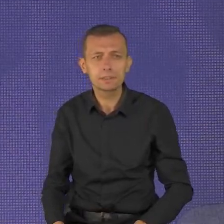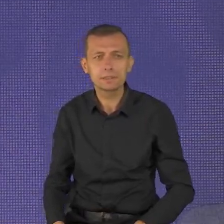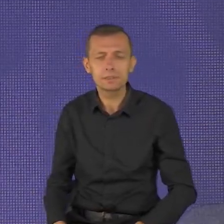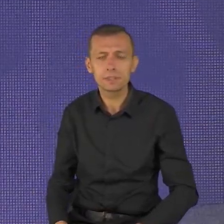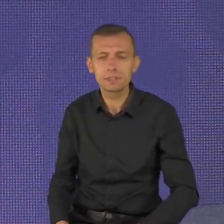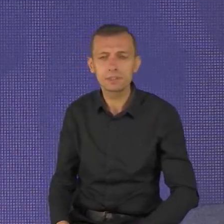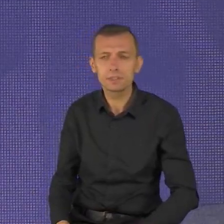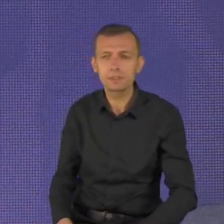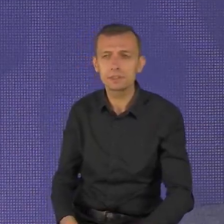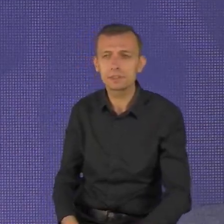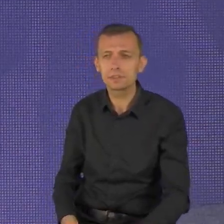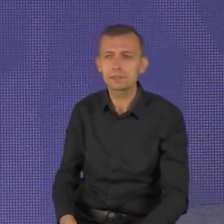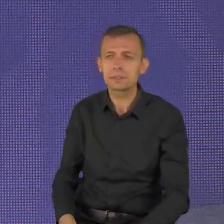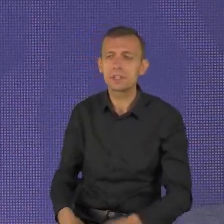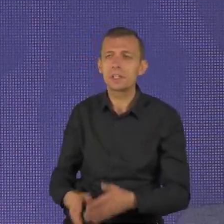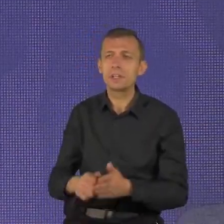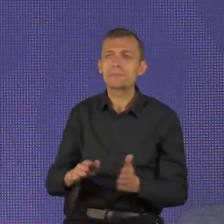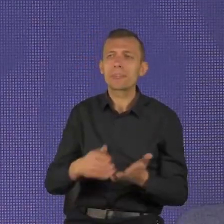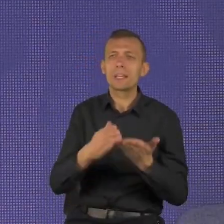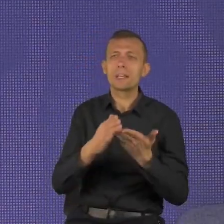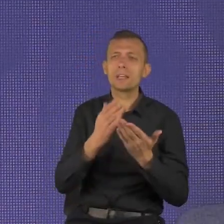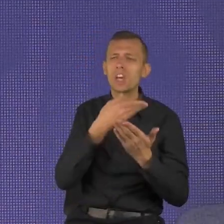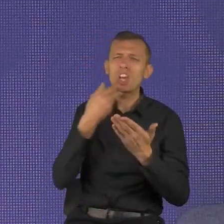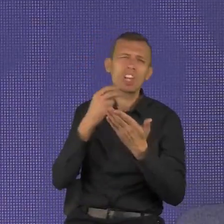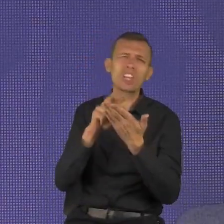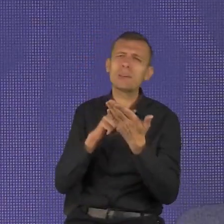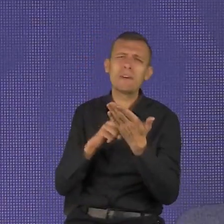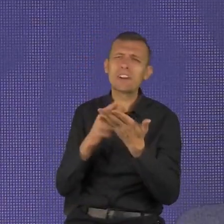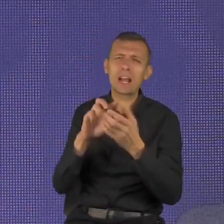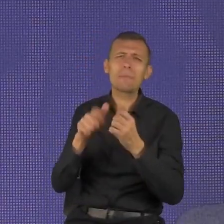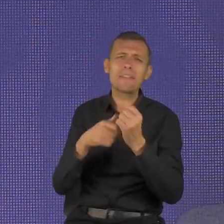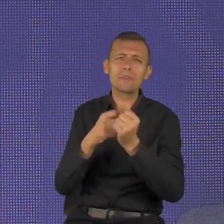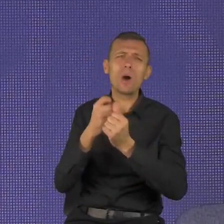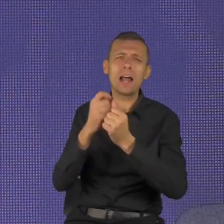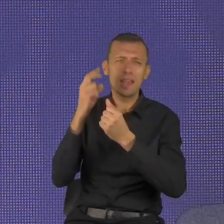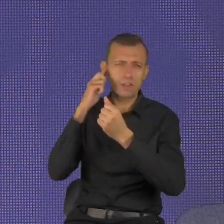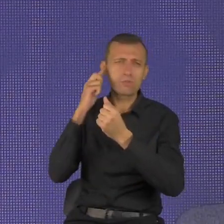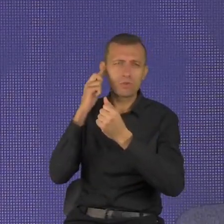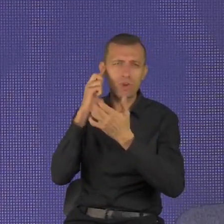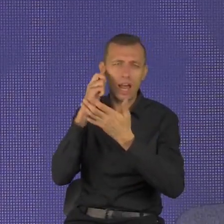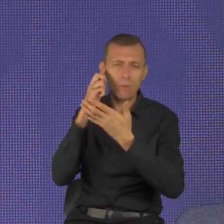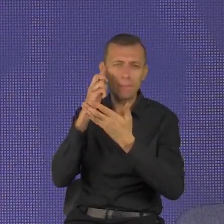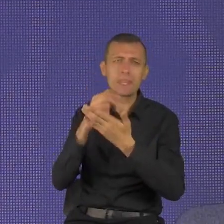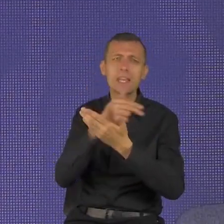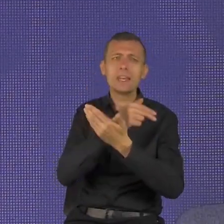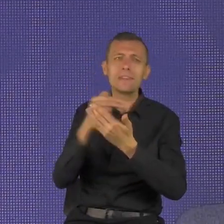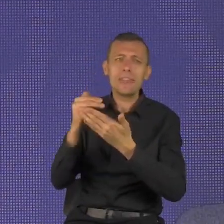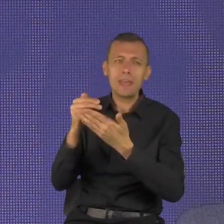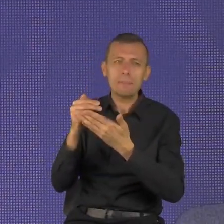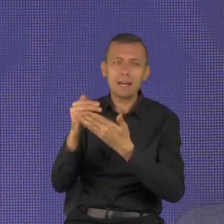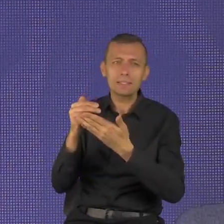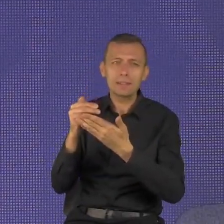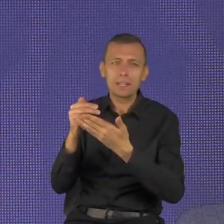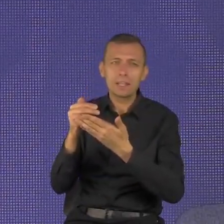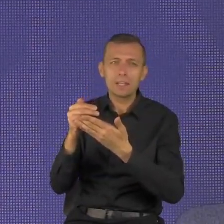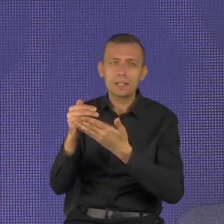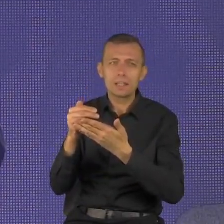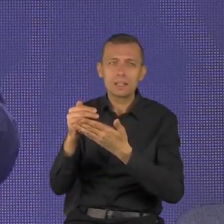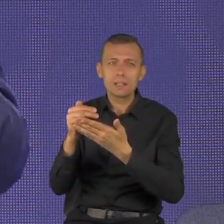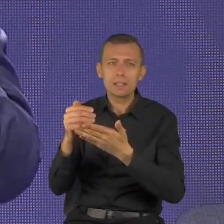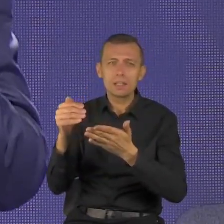Kiedy pracujesz nad sercem i ustami, wtedy dopiero będziesz gotowy pomyśleć o planowaniu.